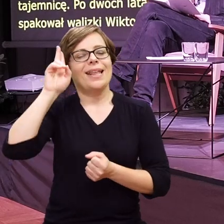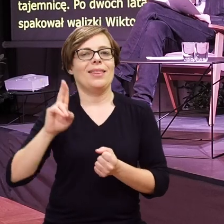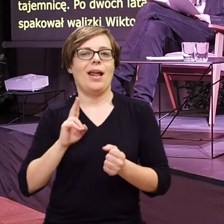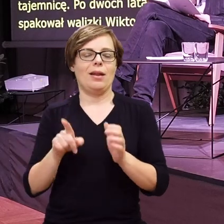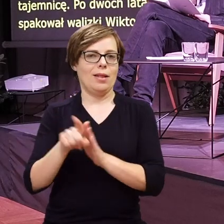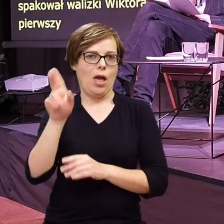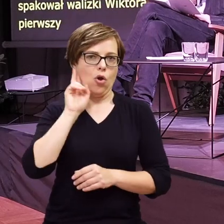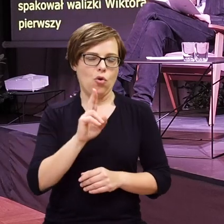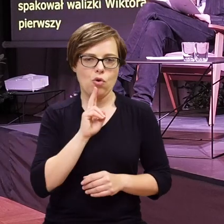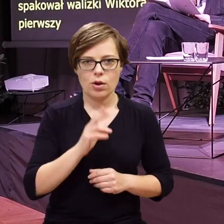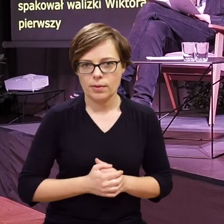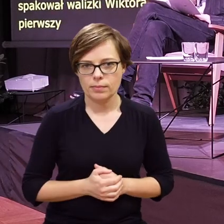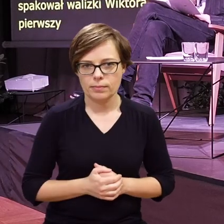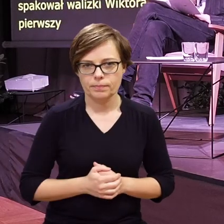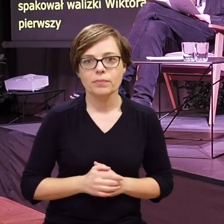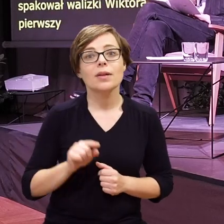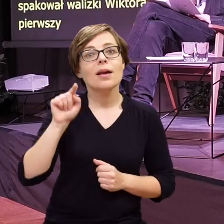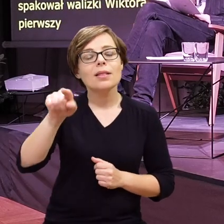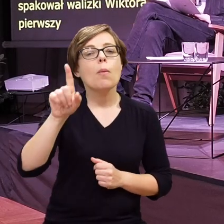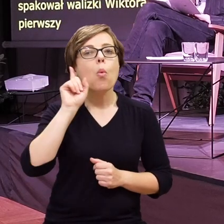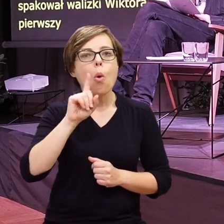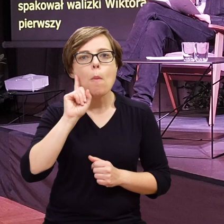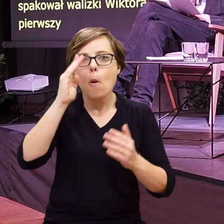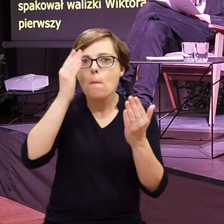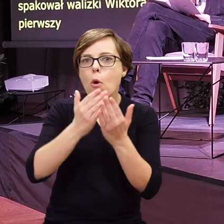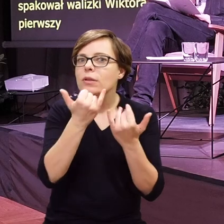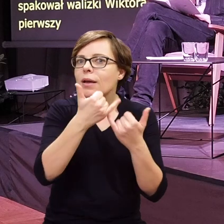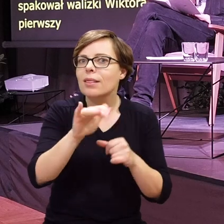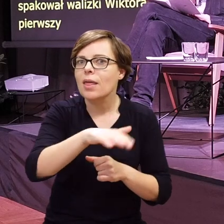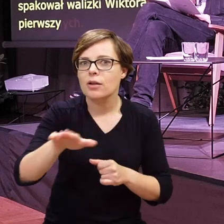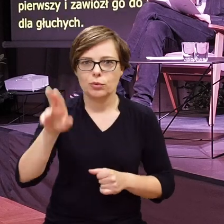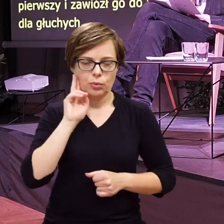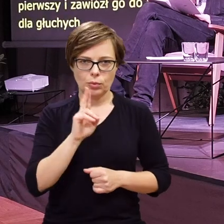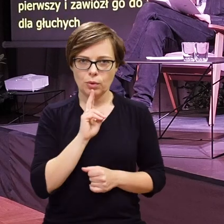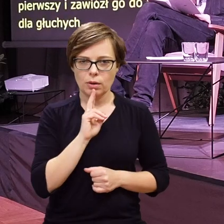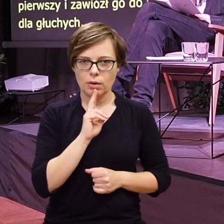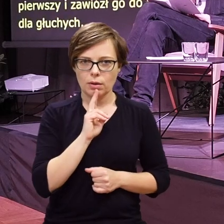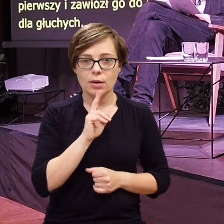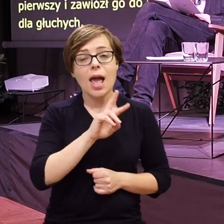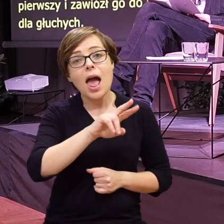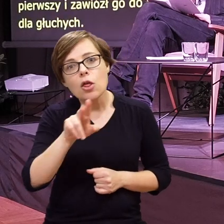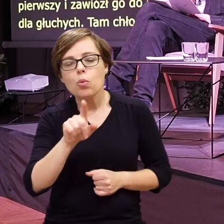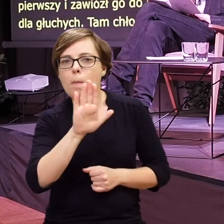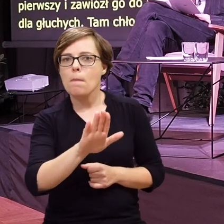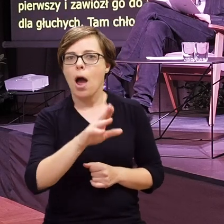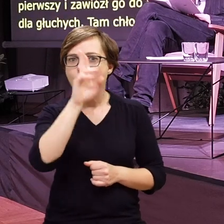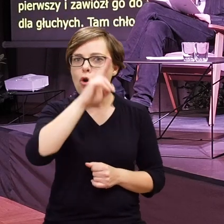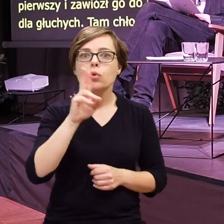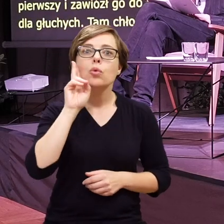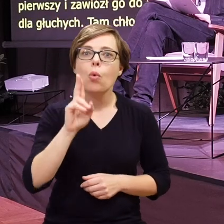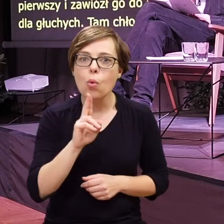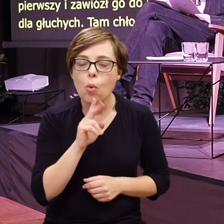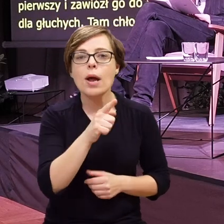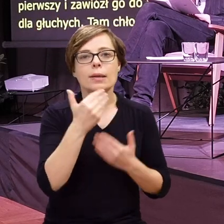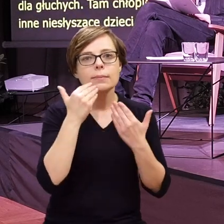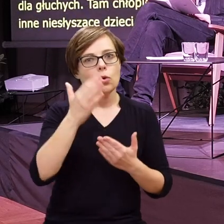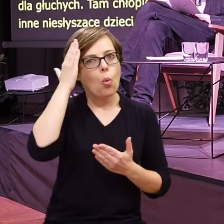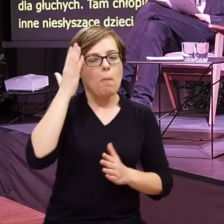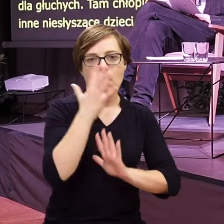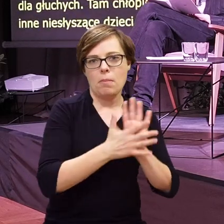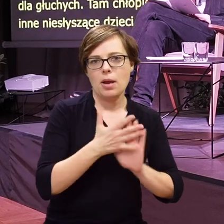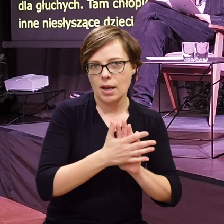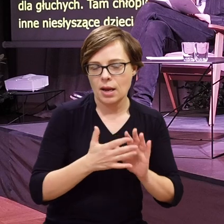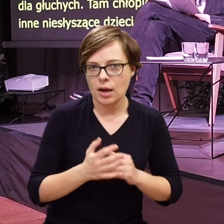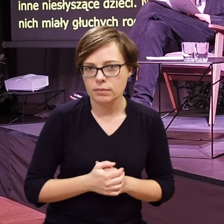go do internatu dla głuchych. Tam chłopiec poznał inny niesłyszący dzieci. Niektóre z nich miały głuchych rodziców i